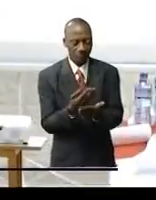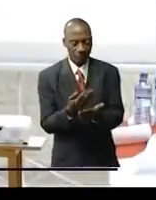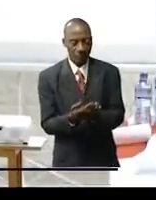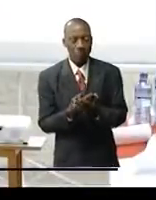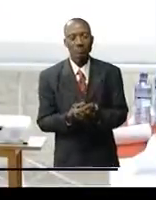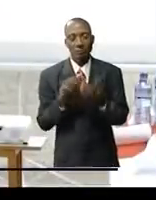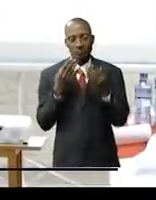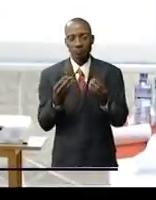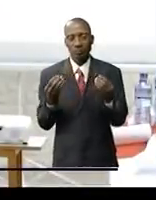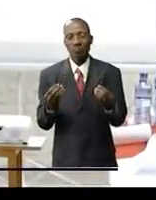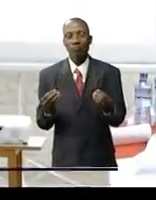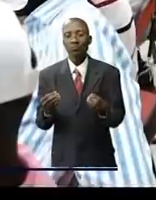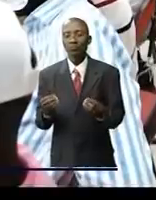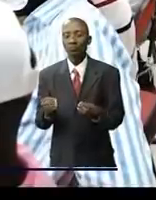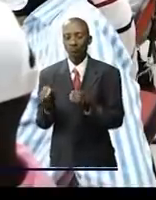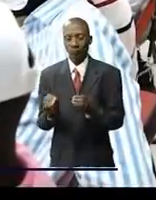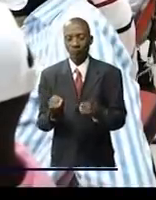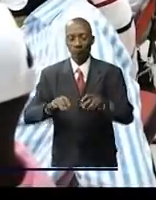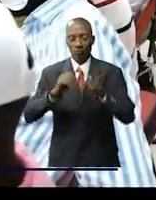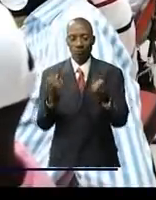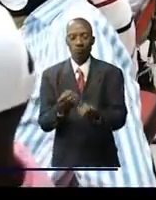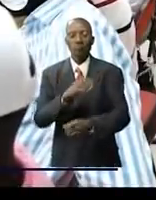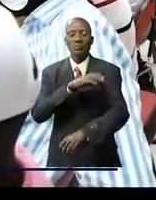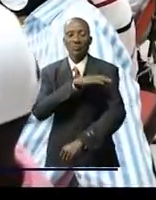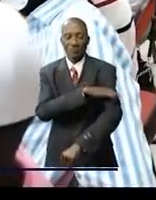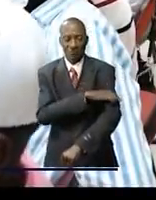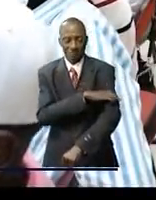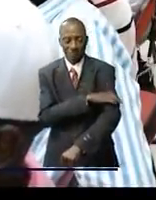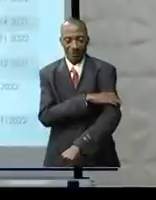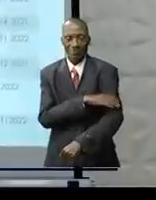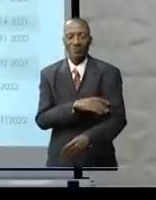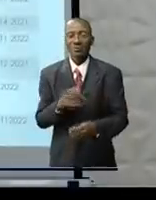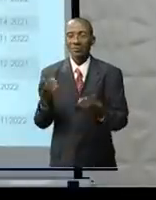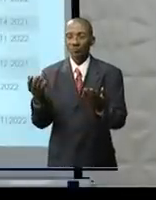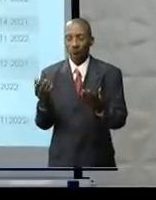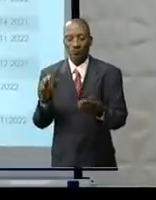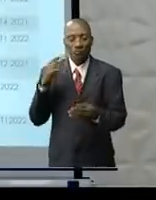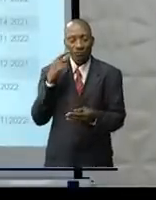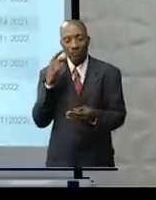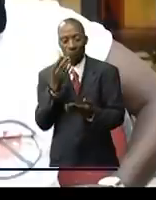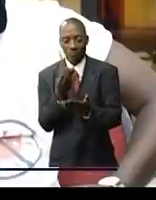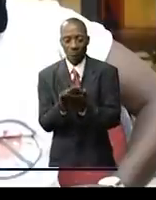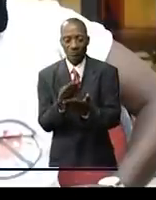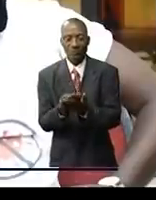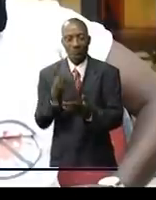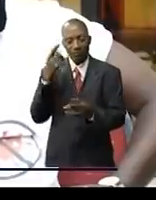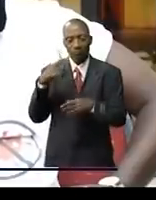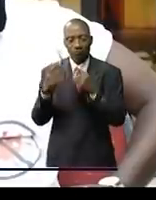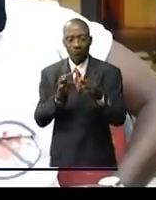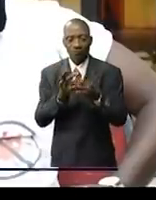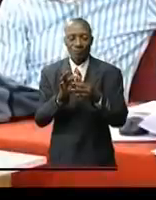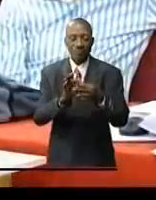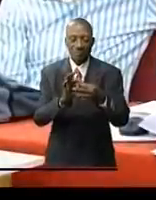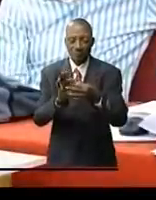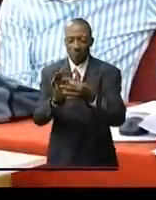organisations de la société civile à s'engager efficacement dans les plaidoyés budgétaires en faveur de l'augmentation et la rationalisation du financement